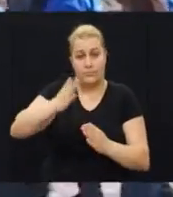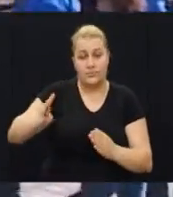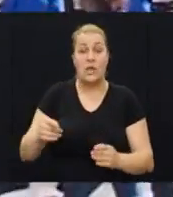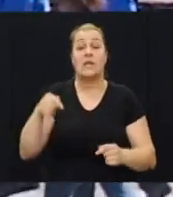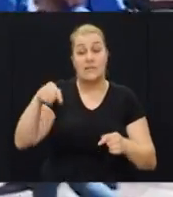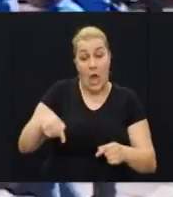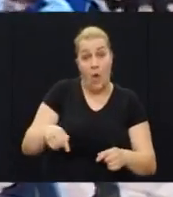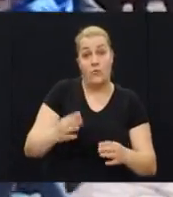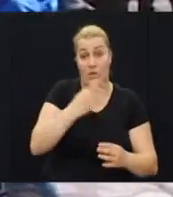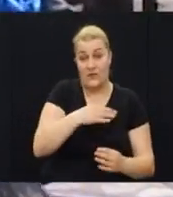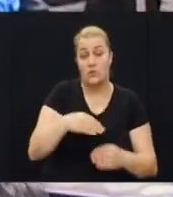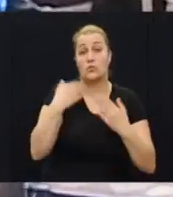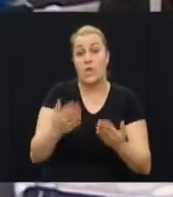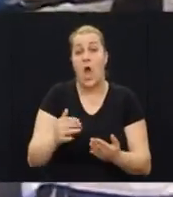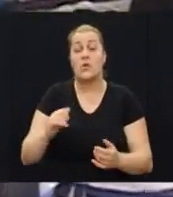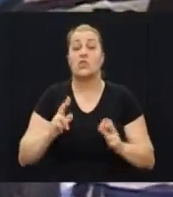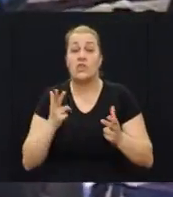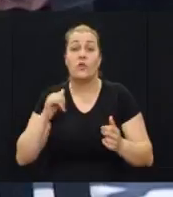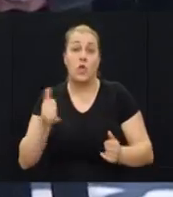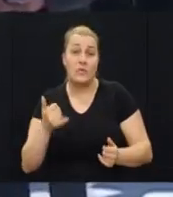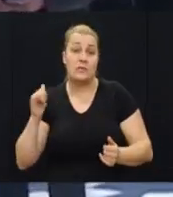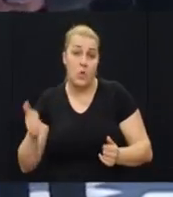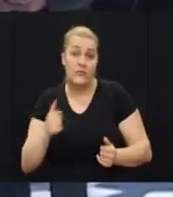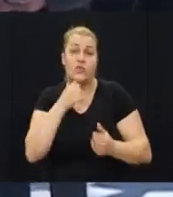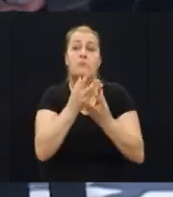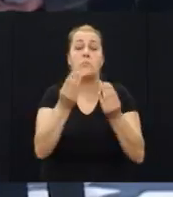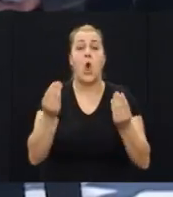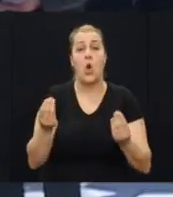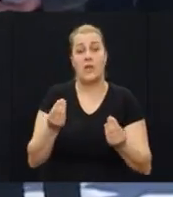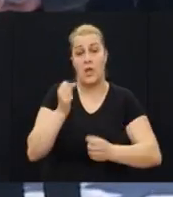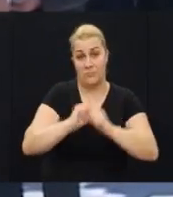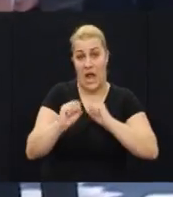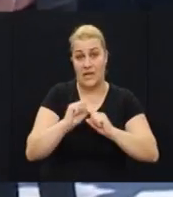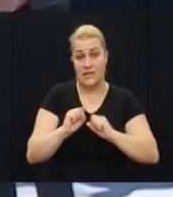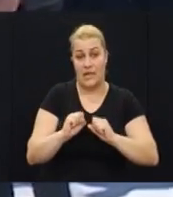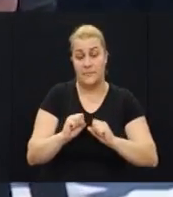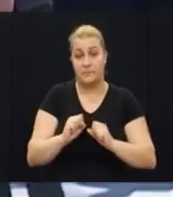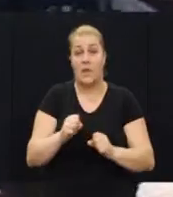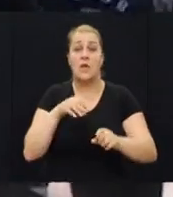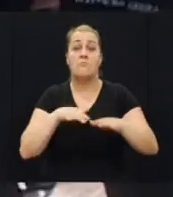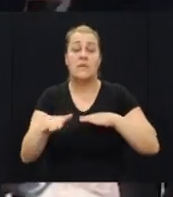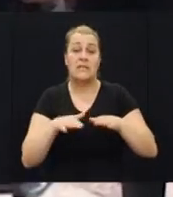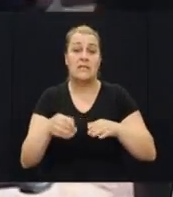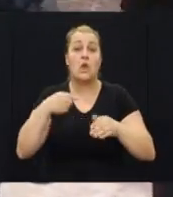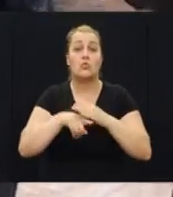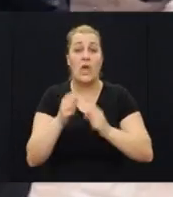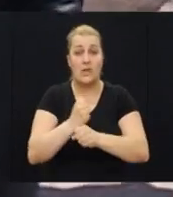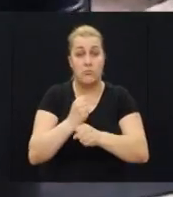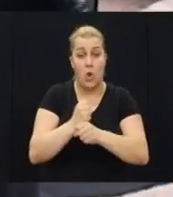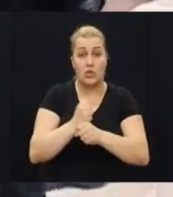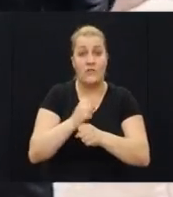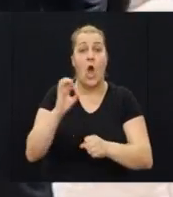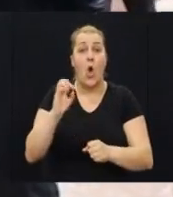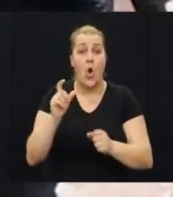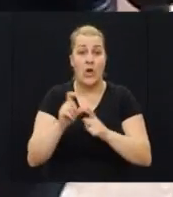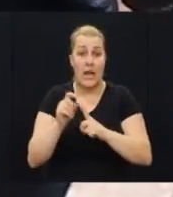živjedao Josip Jović i tisuće hrvatskih branitelja, naglasio je Josip Lucić. Ministar unutarnih poslova Vlaho Orepiće posjetio je